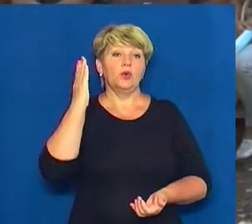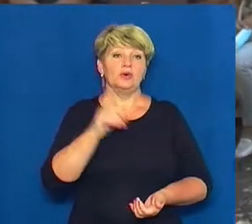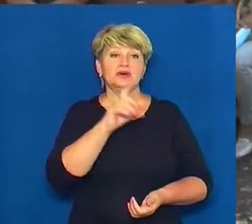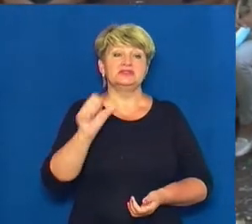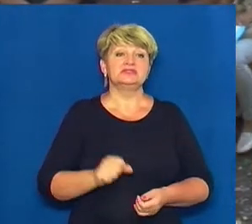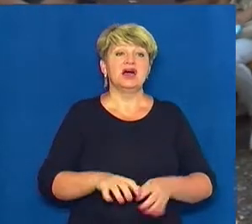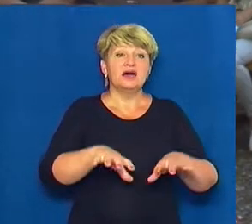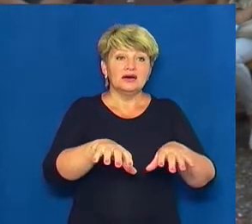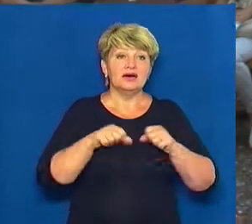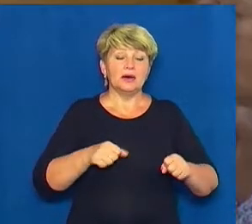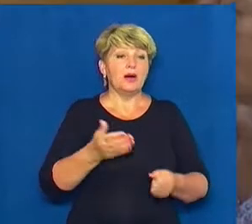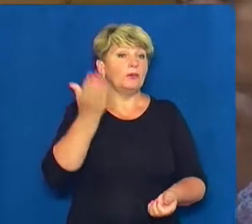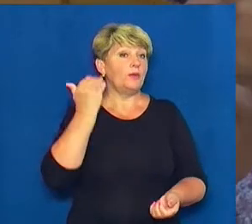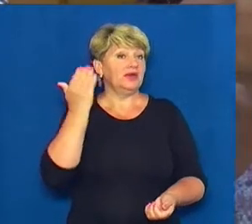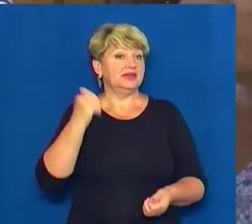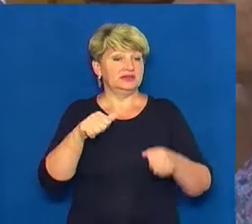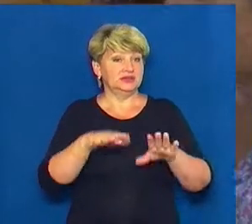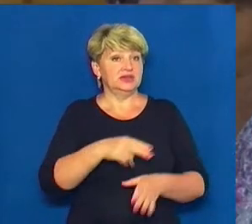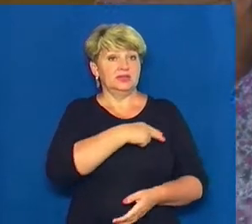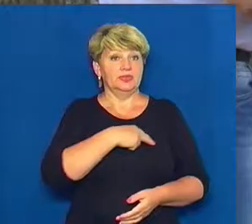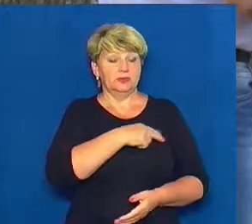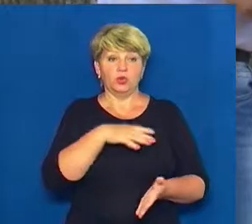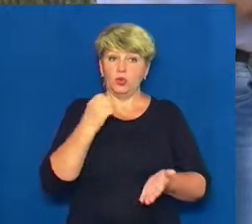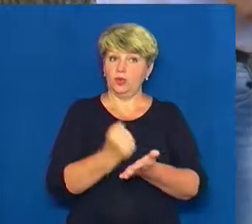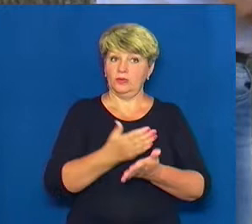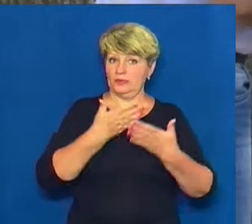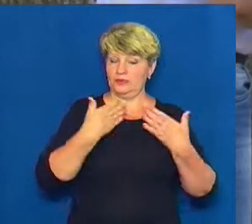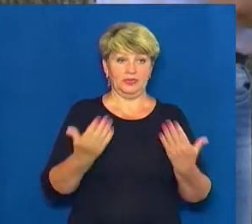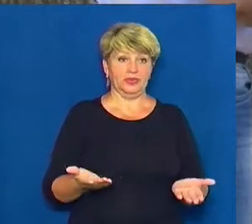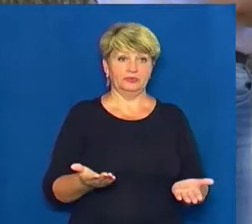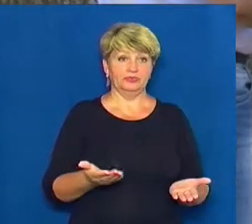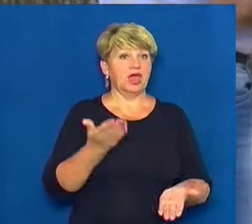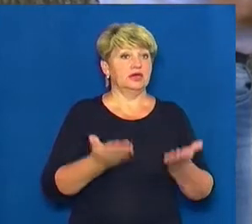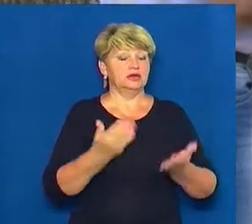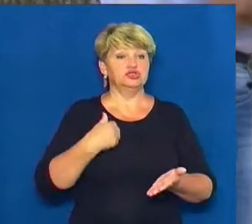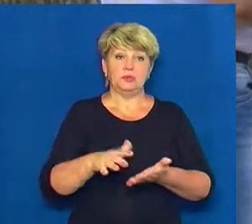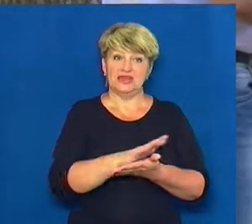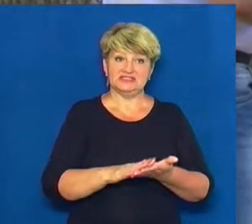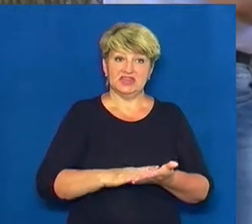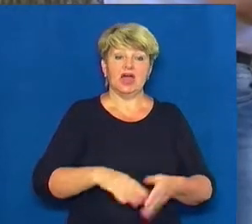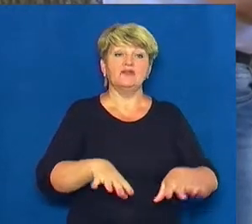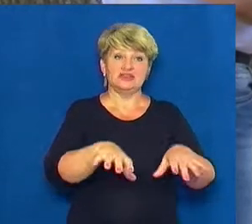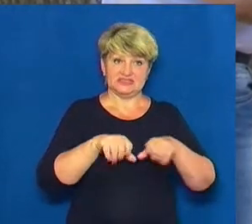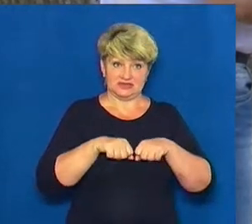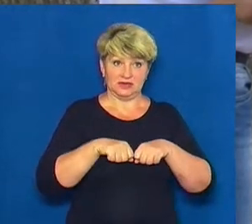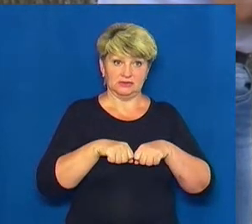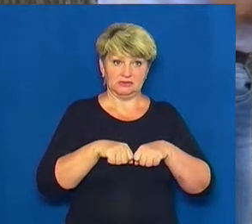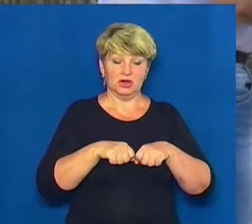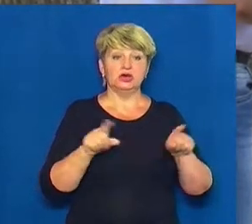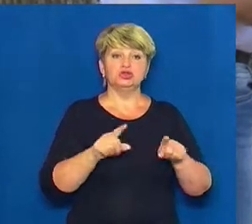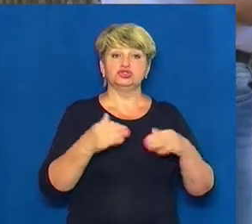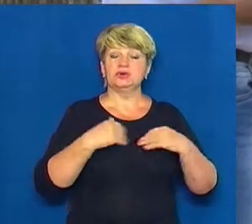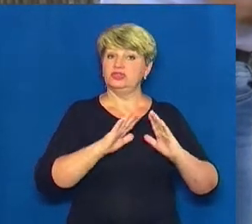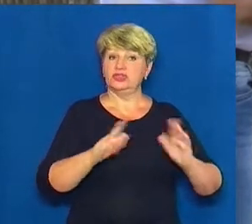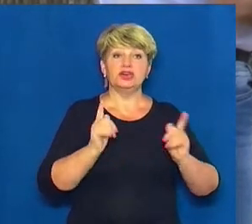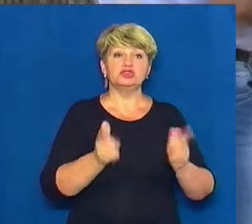попереднього рішення депутатів. Його не ухвалили. Якщо ми відкликаємо заяву, що ми не йдемо в селищанську